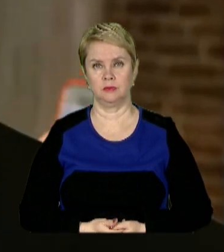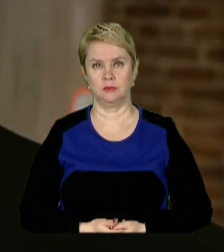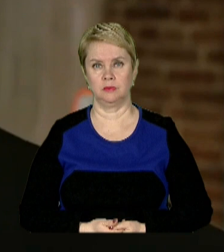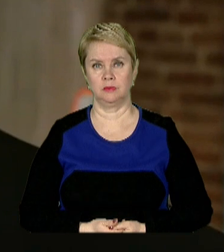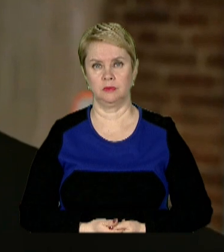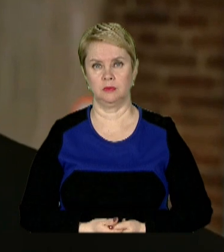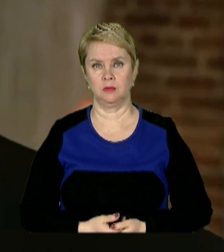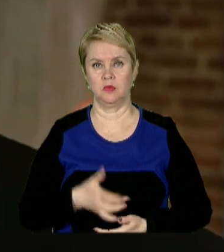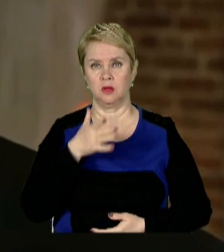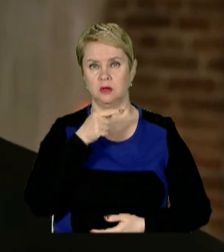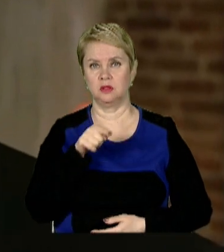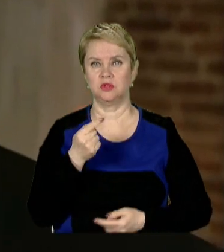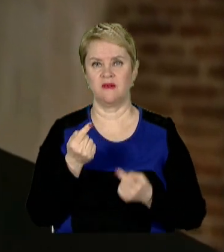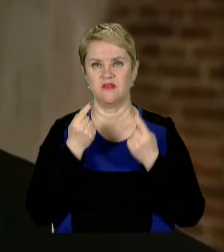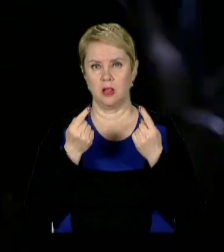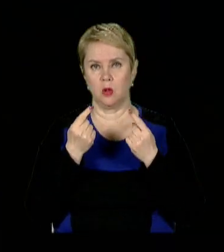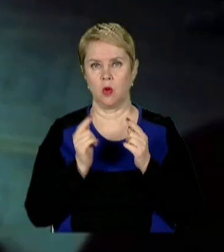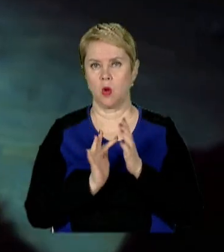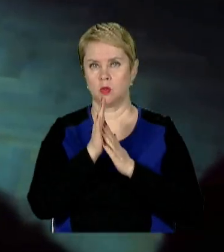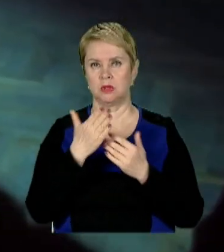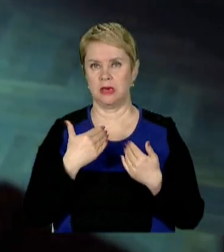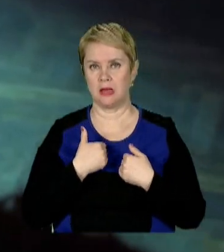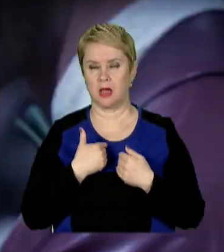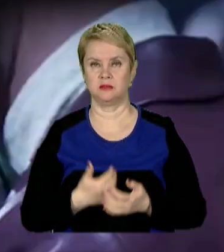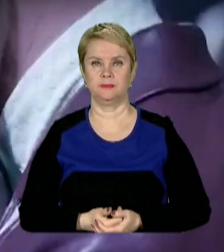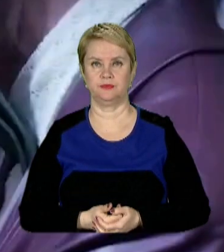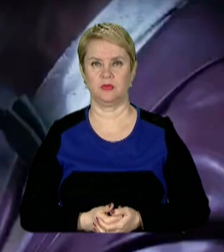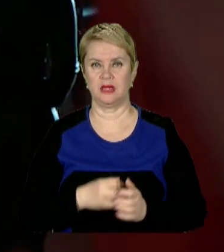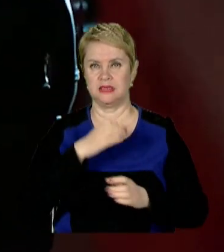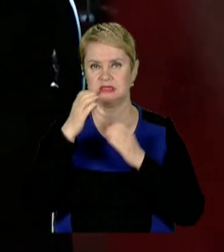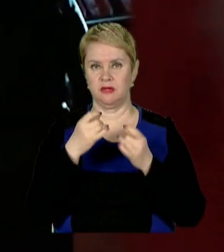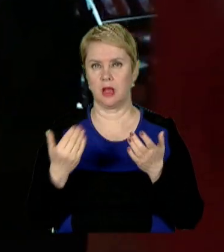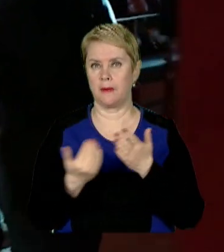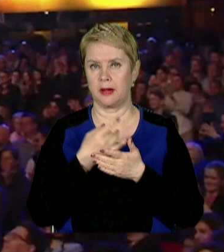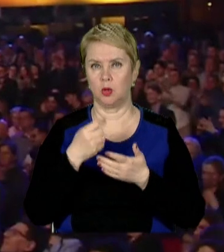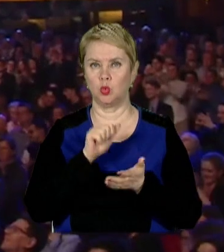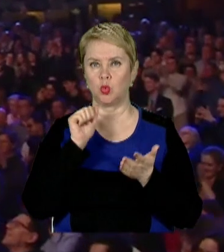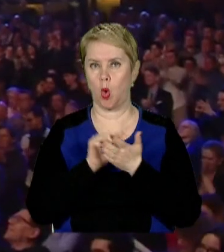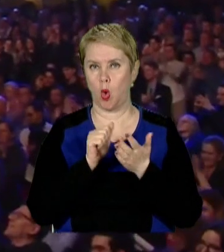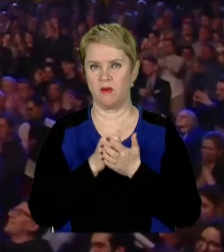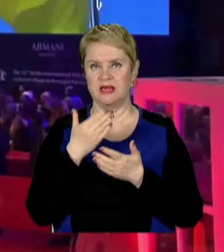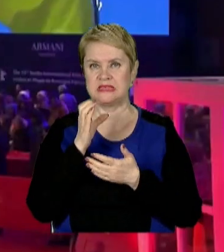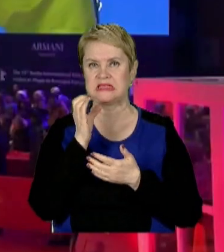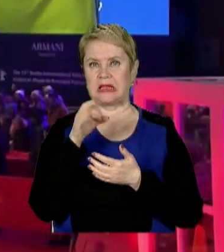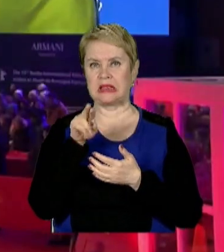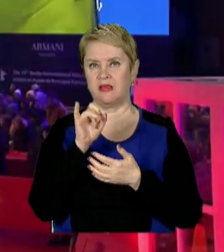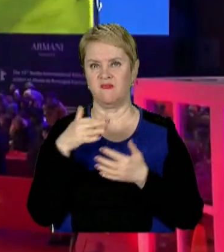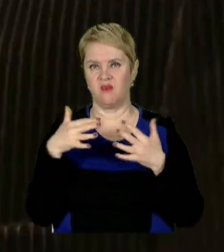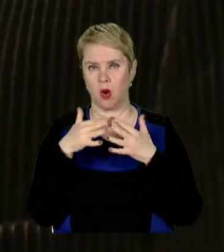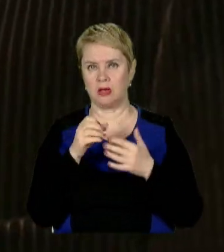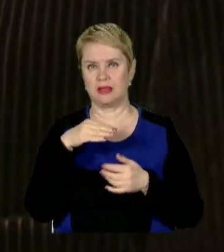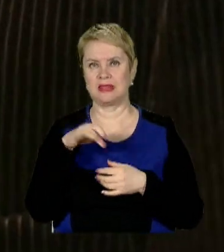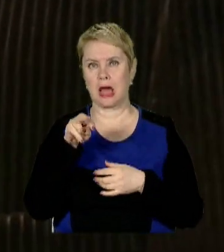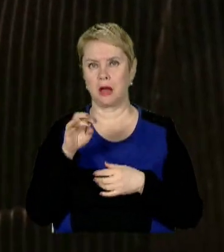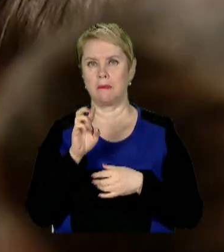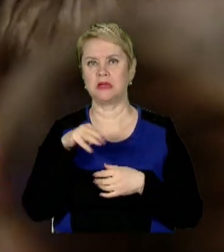Це час великого творчого росту для нас. Світова прем'єра документального фільму «Східний фронт» Євгена Титаренка та Віталія